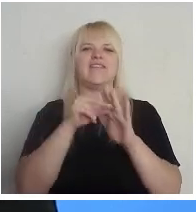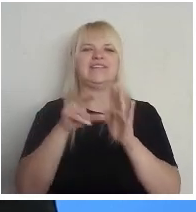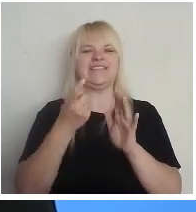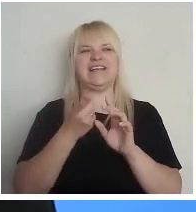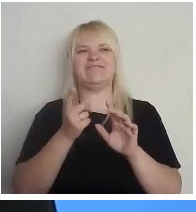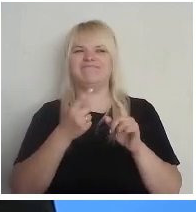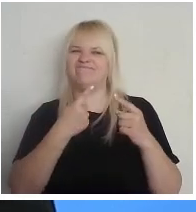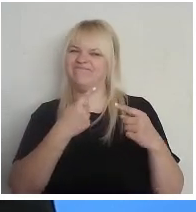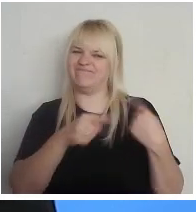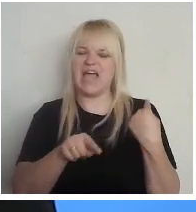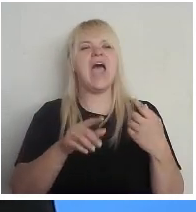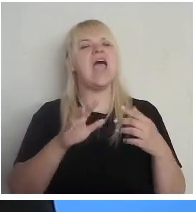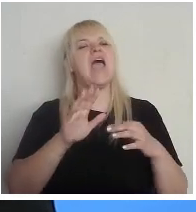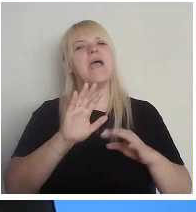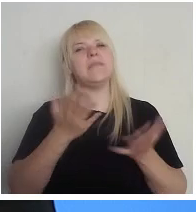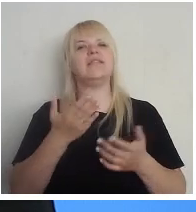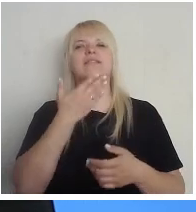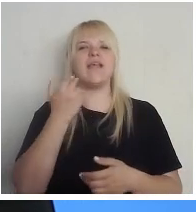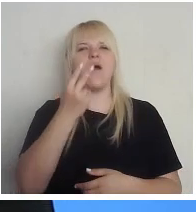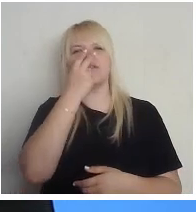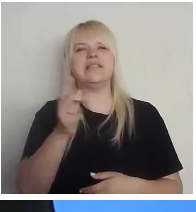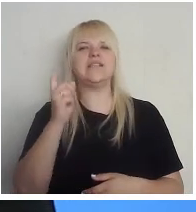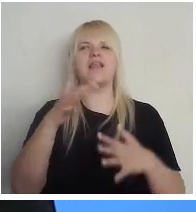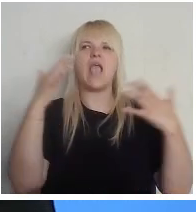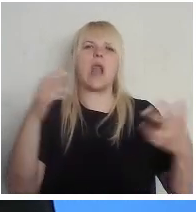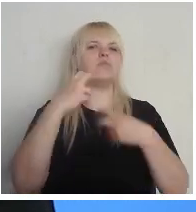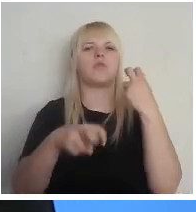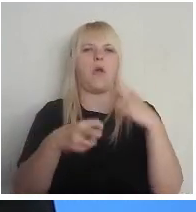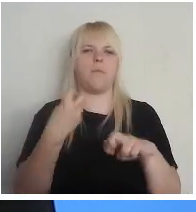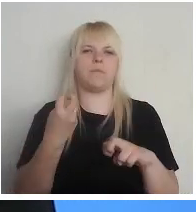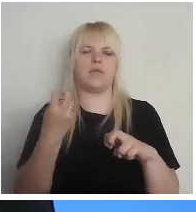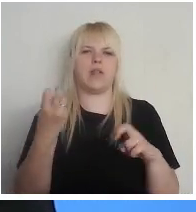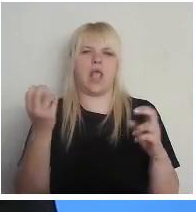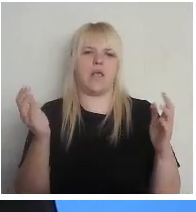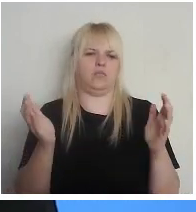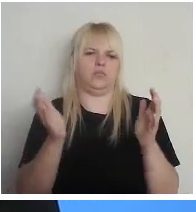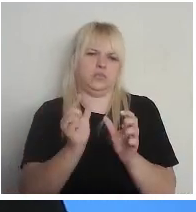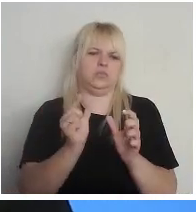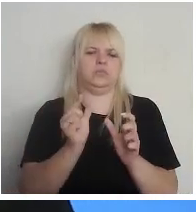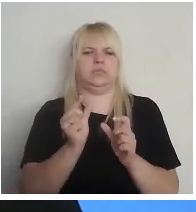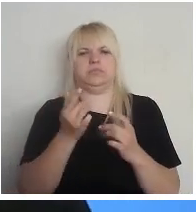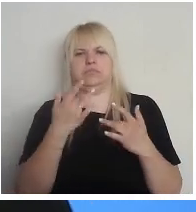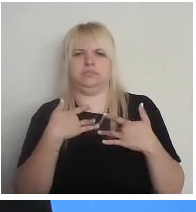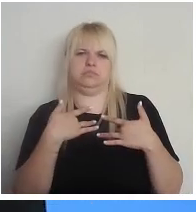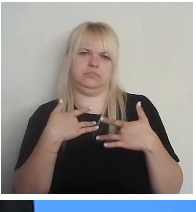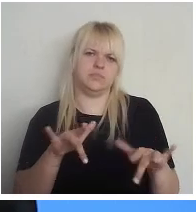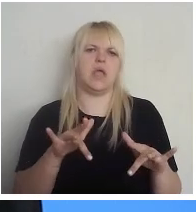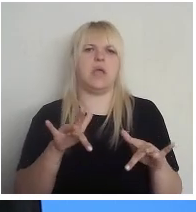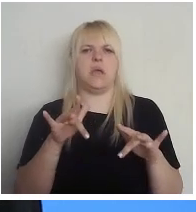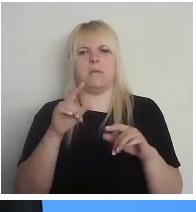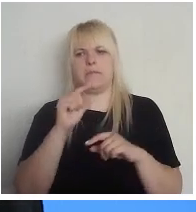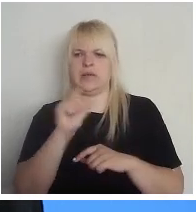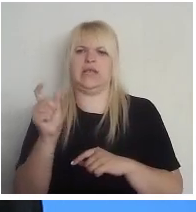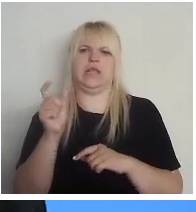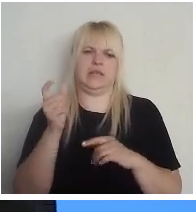tikai nesaskatu tādu lielu problēmu, nelielā attiekšanās brīdī no